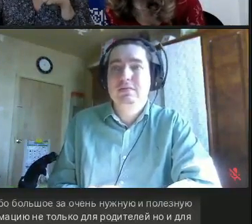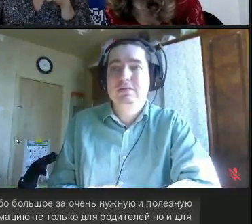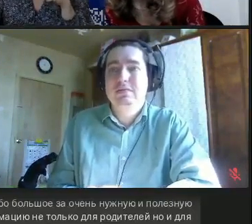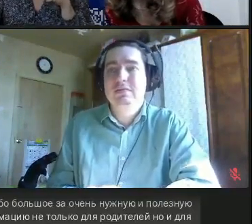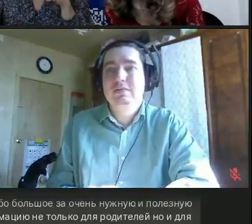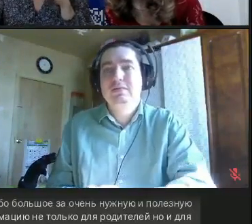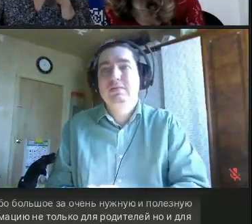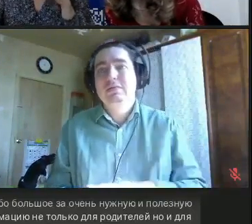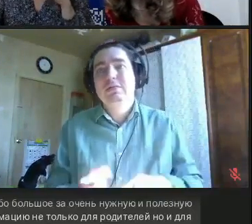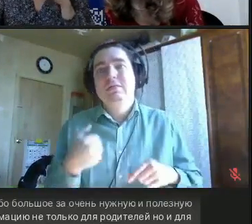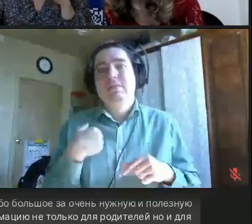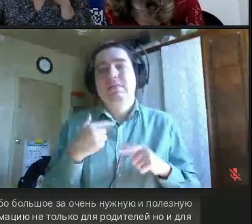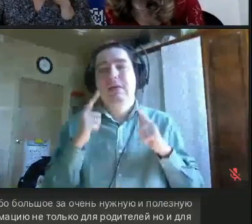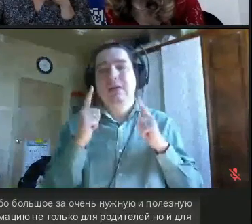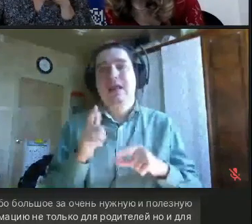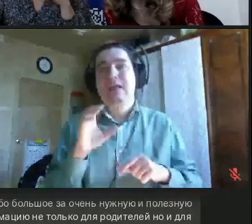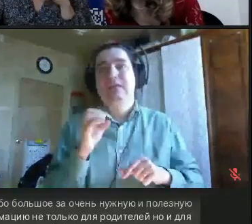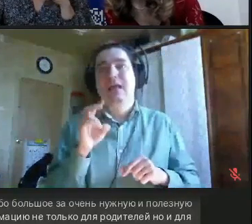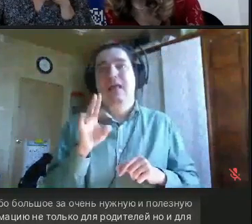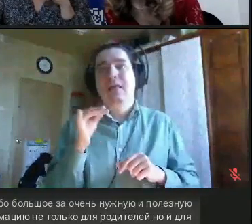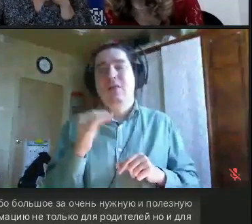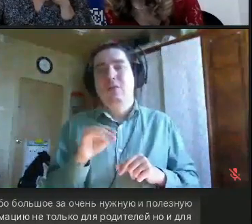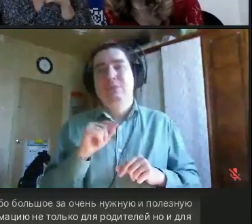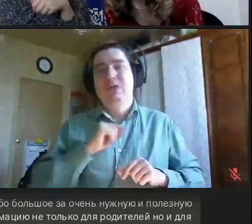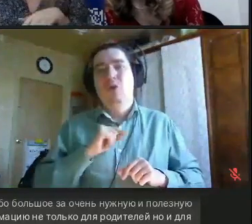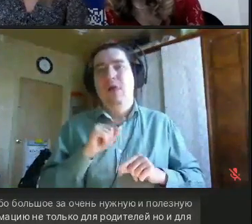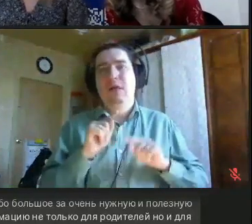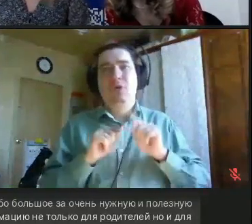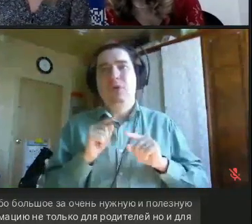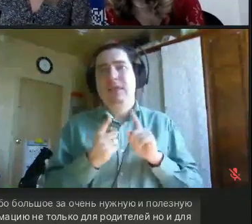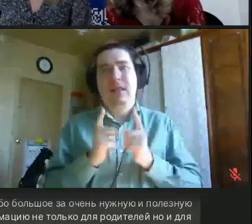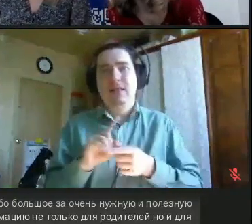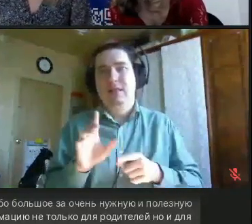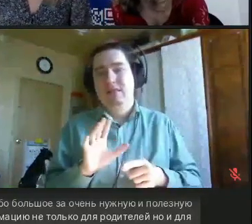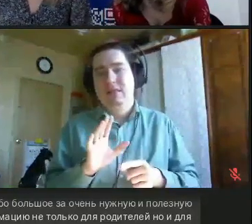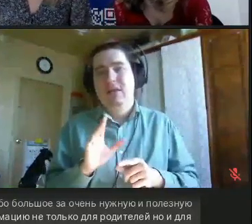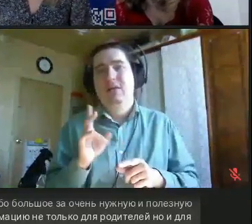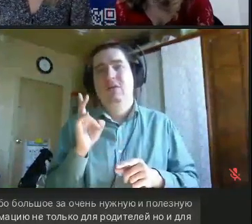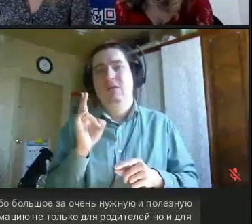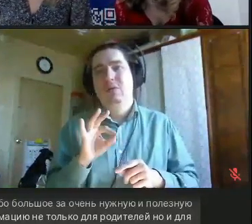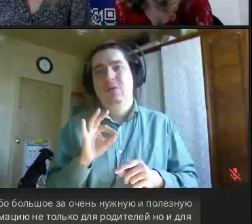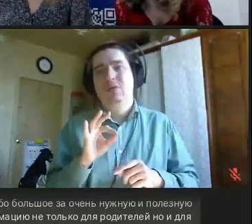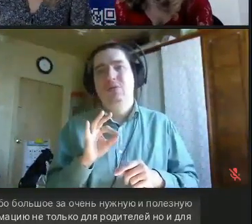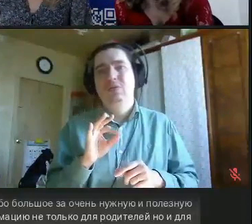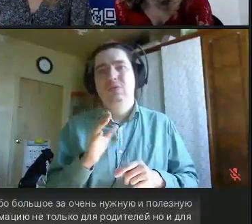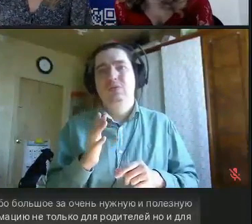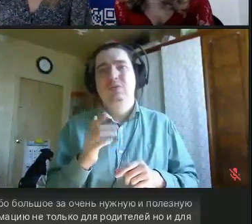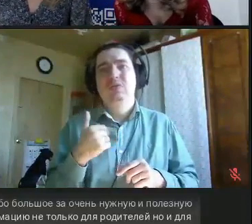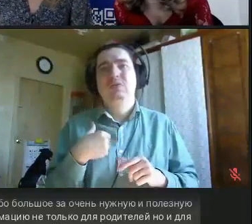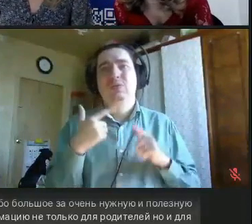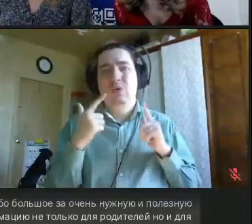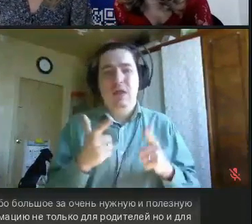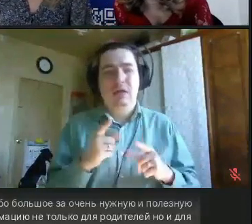Да, согласно с Еленой, психологам не ставят в садах, школах, реабилитационных центрах задачи, связанные с социализацией,